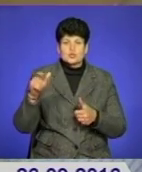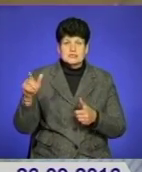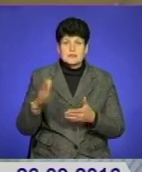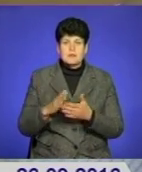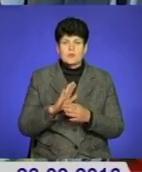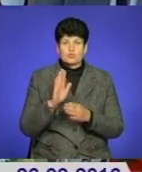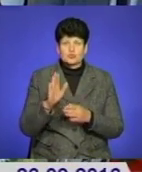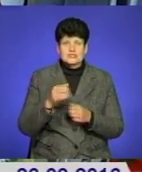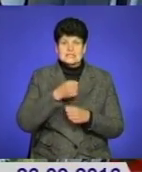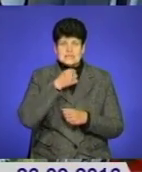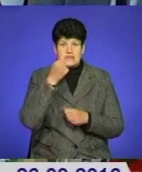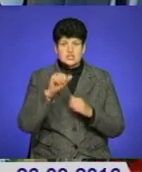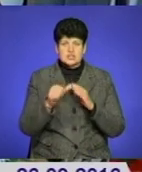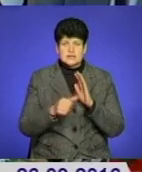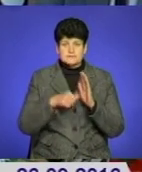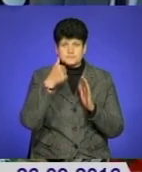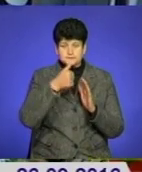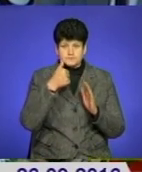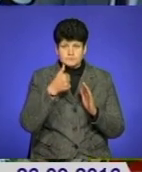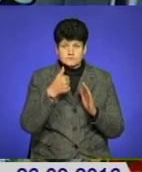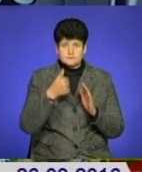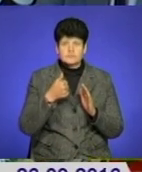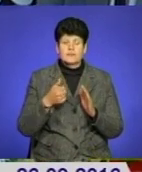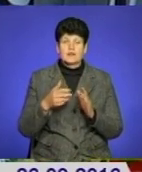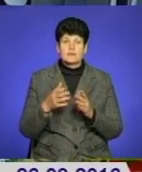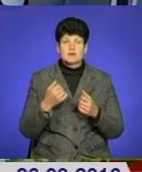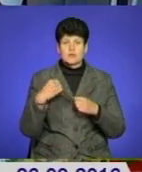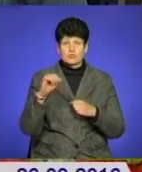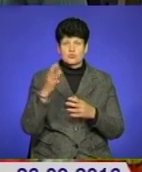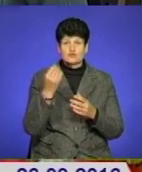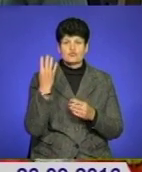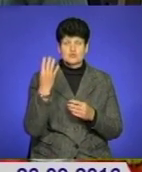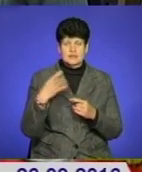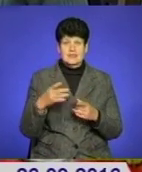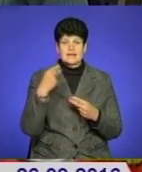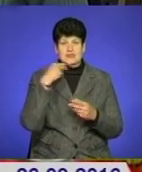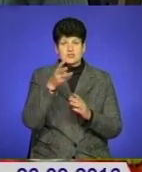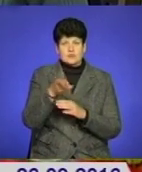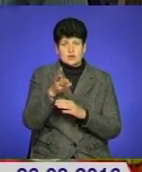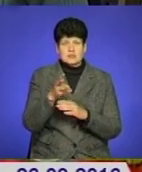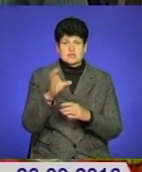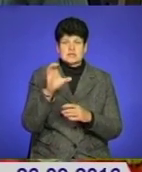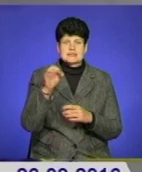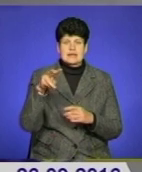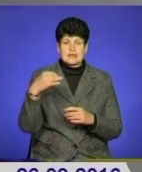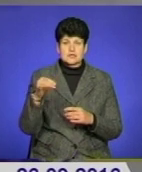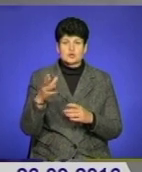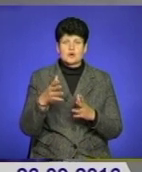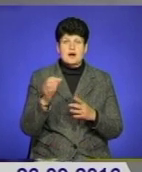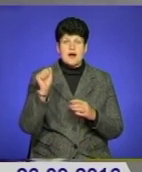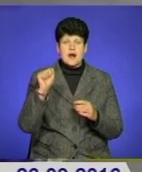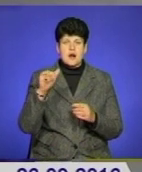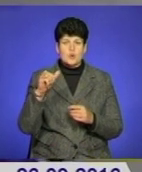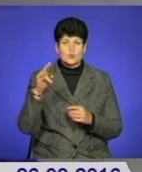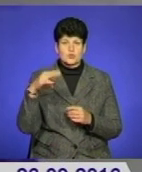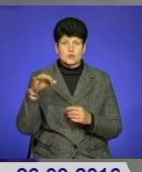молодші 16 років. Переможців оберуть у чотирьох номінаціях – кращий відеоролик, кращий слайд-шоу, кращий аудіоролик